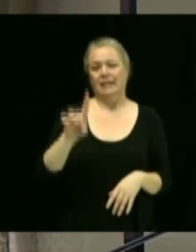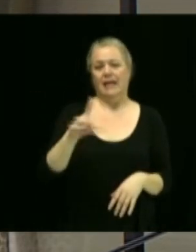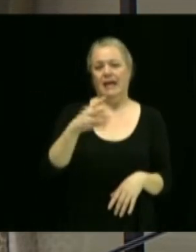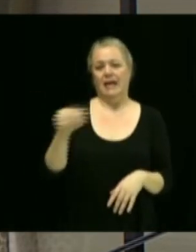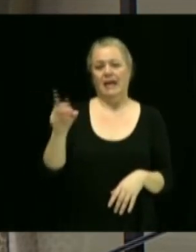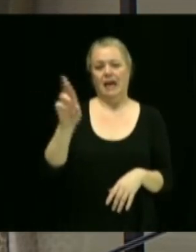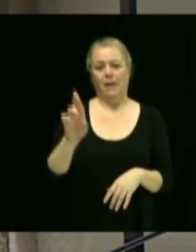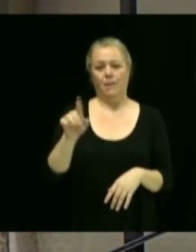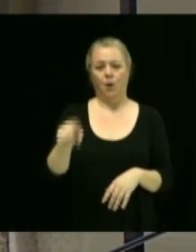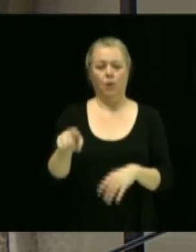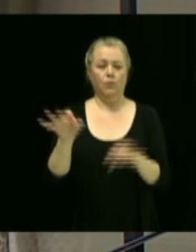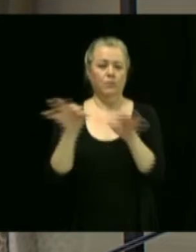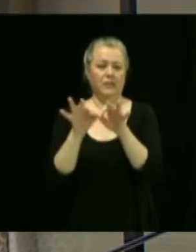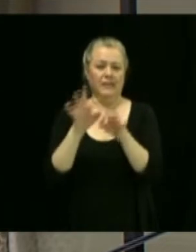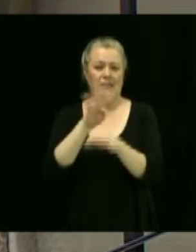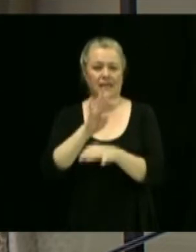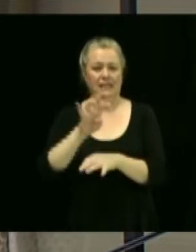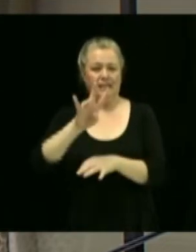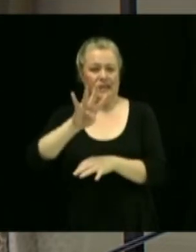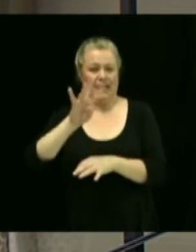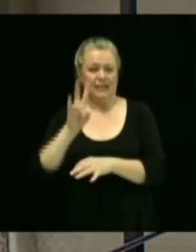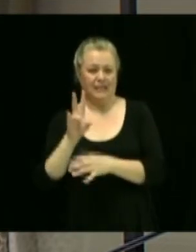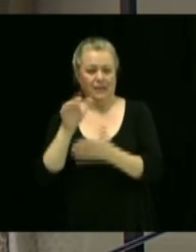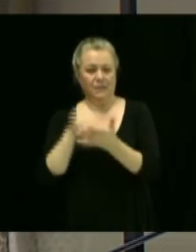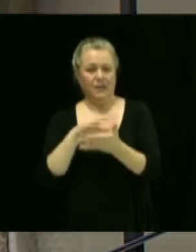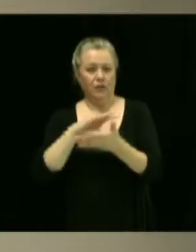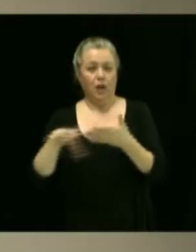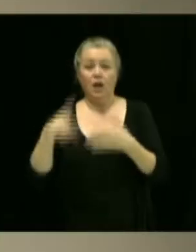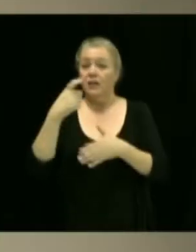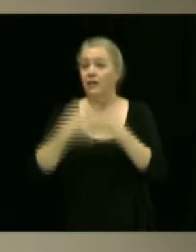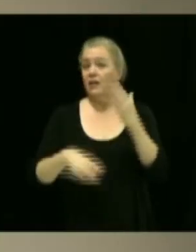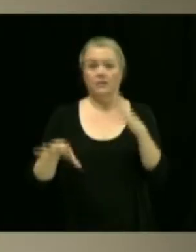de 447 000 $, taxes non incluses.